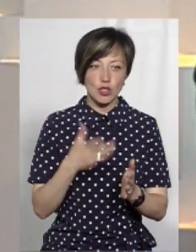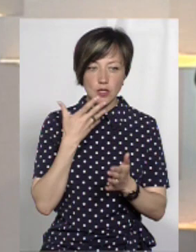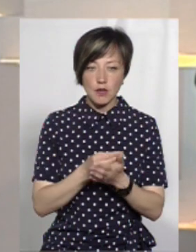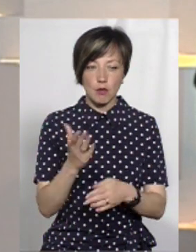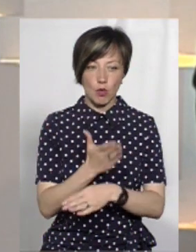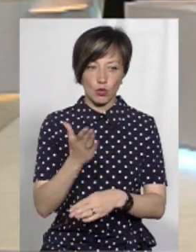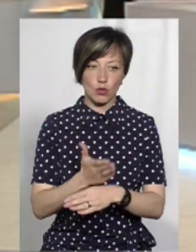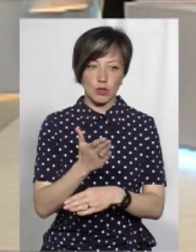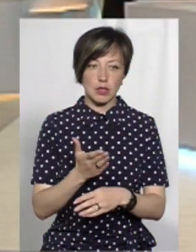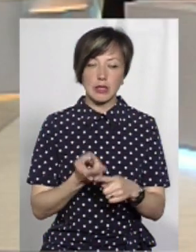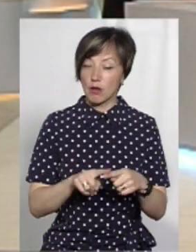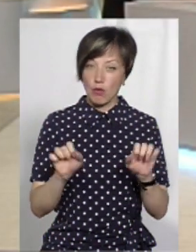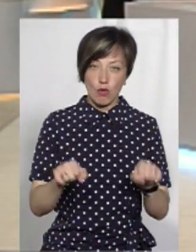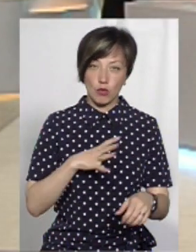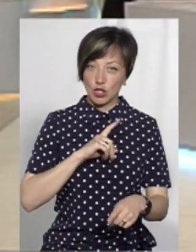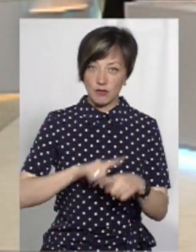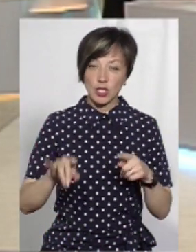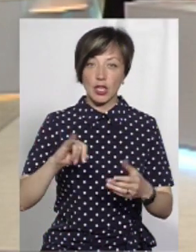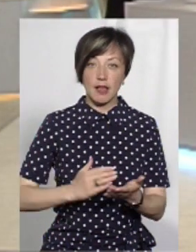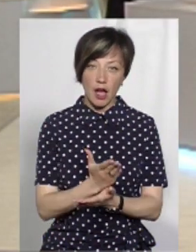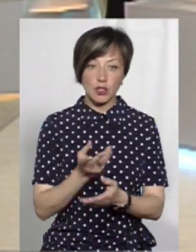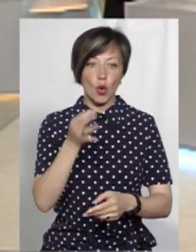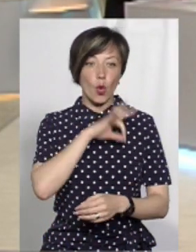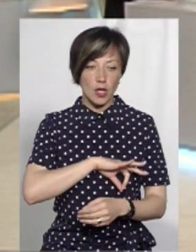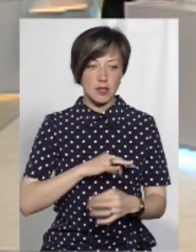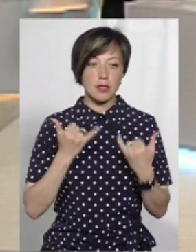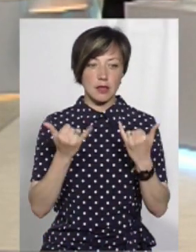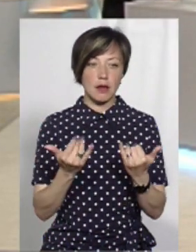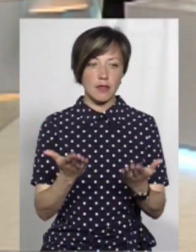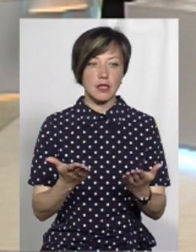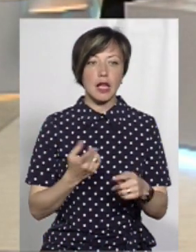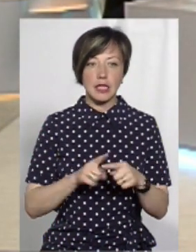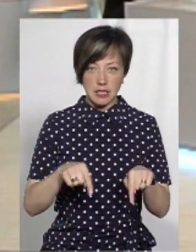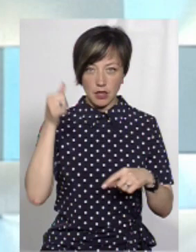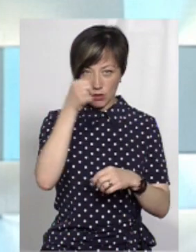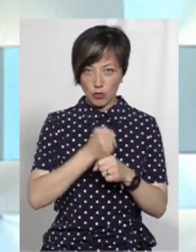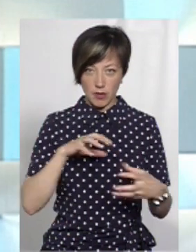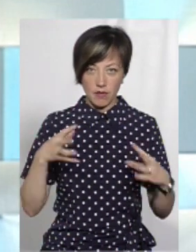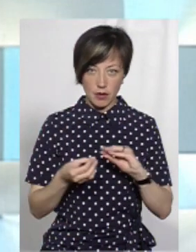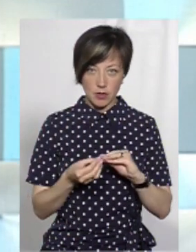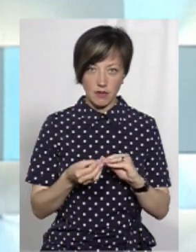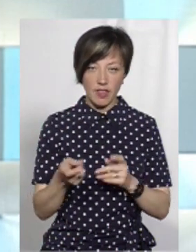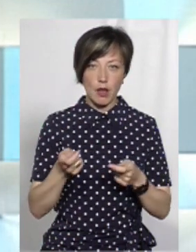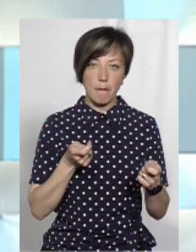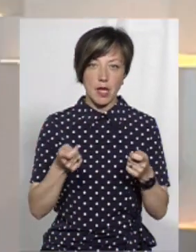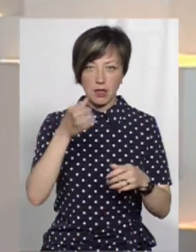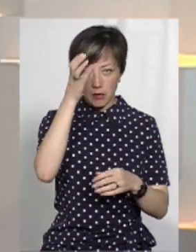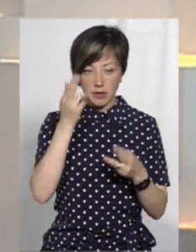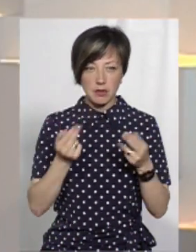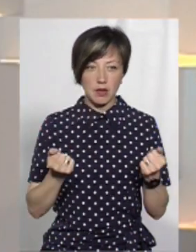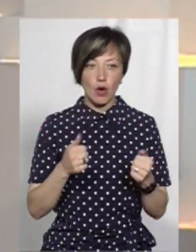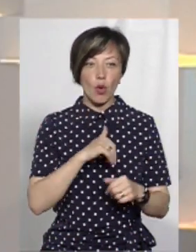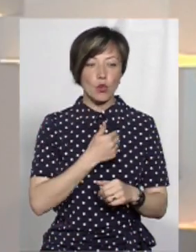продукт? Розумієте? Це могло бути і швидше, і якісніше, і корисніше для області. Але на цей рік зробили висновки в департаменті? Звісно.